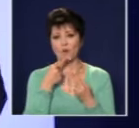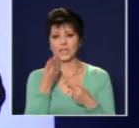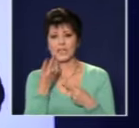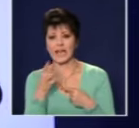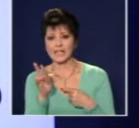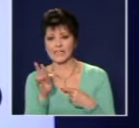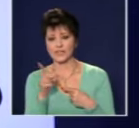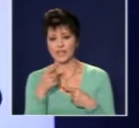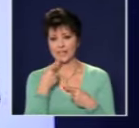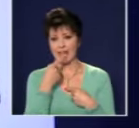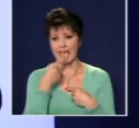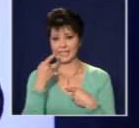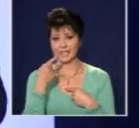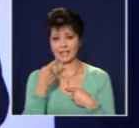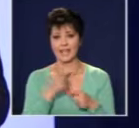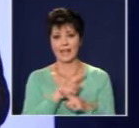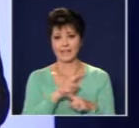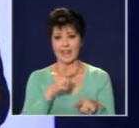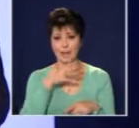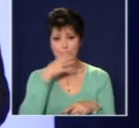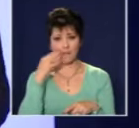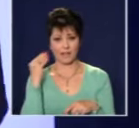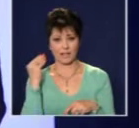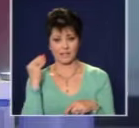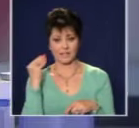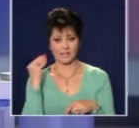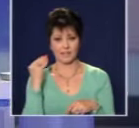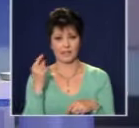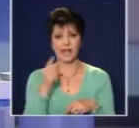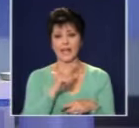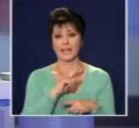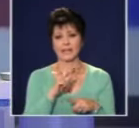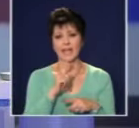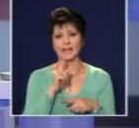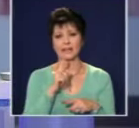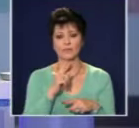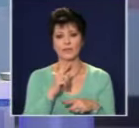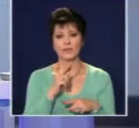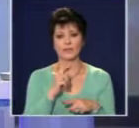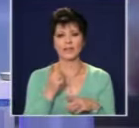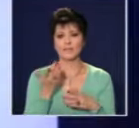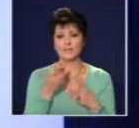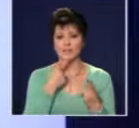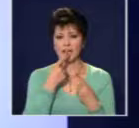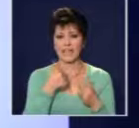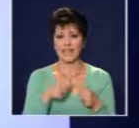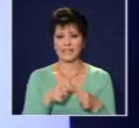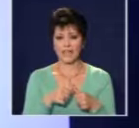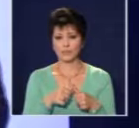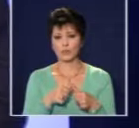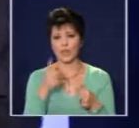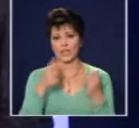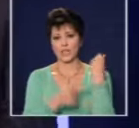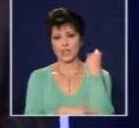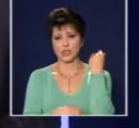имам предвид не на български както е по нашото законодателство не като чущ езиково обучение не като чущ езиково води се литература и история на чущ език